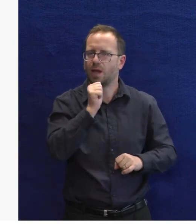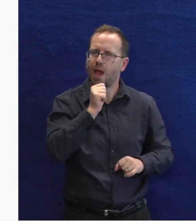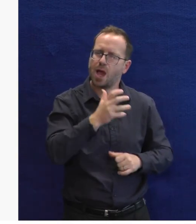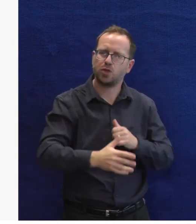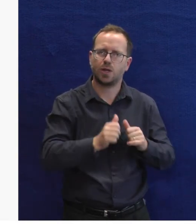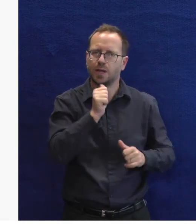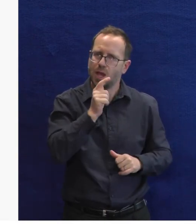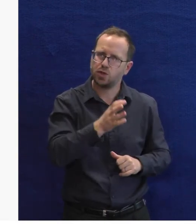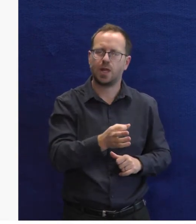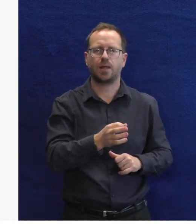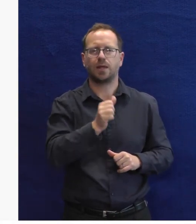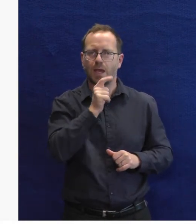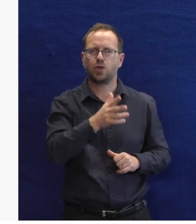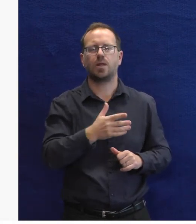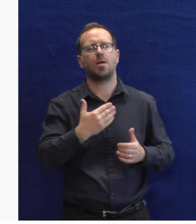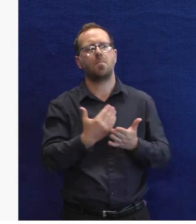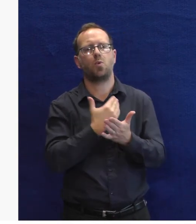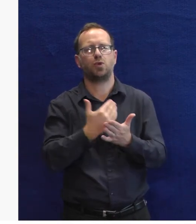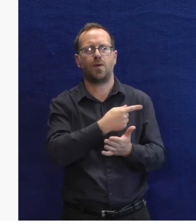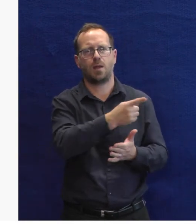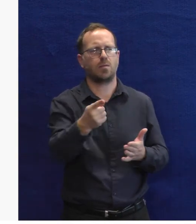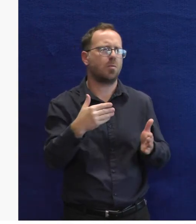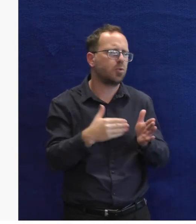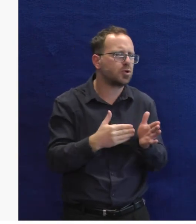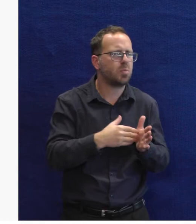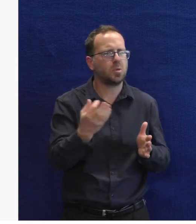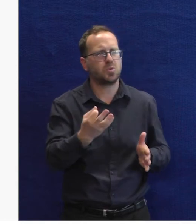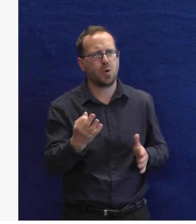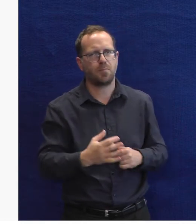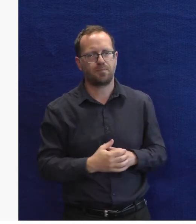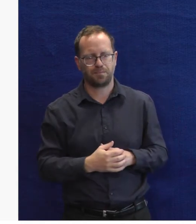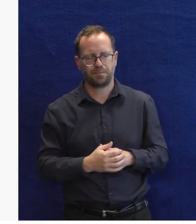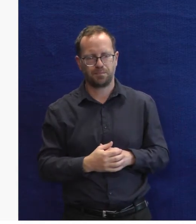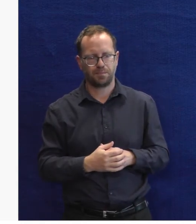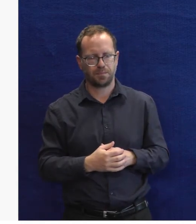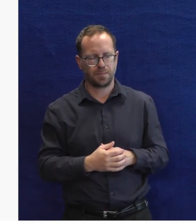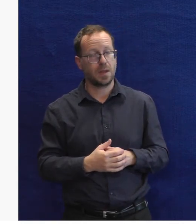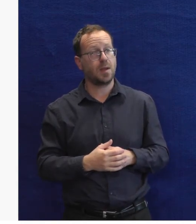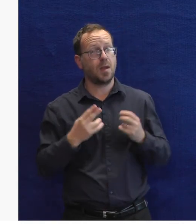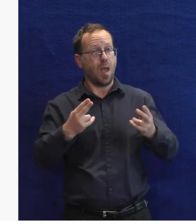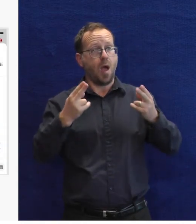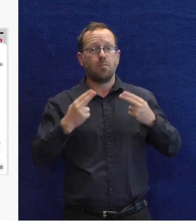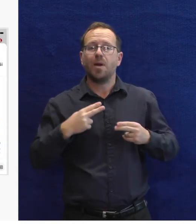bude použitelné každodenně a bude řešit nějaké reálné potřeby vás.